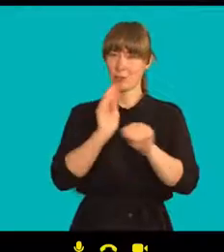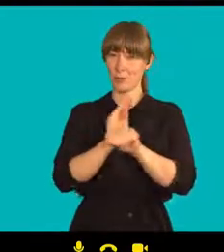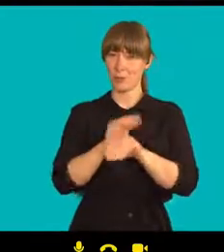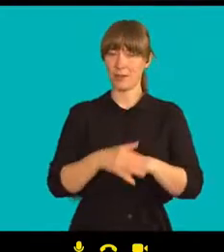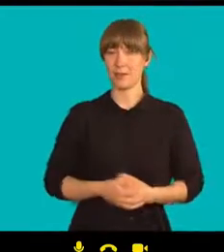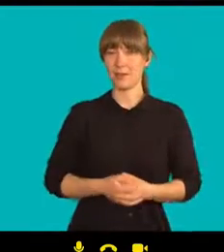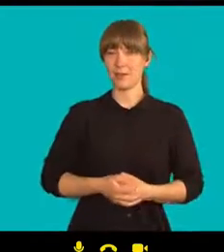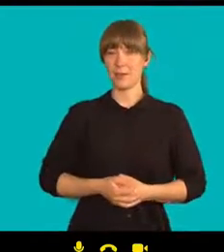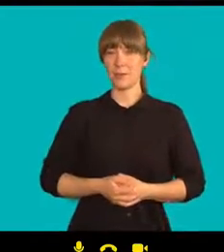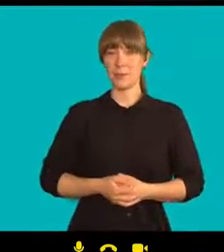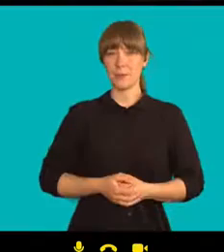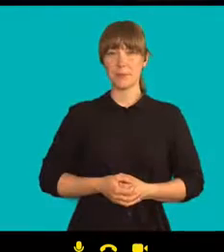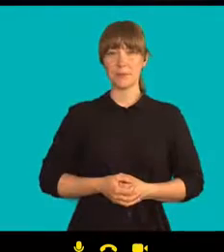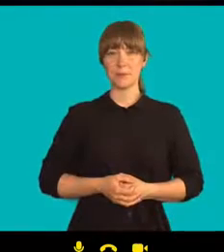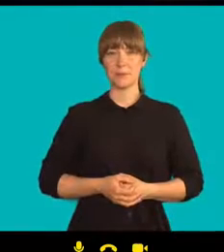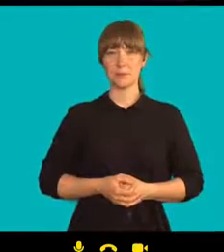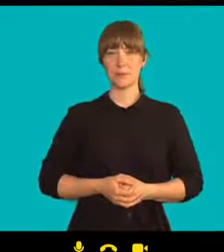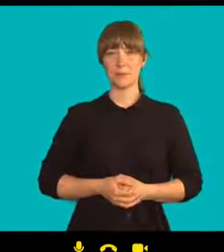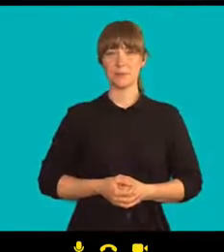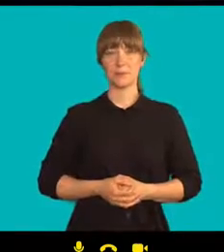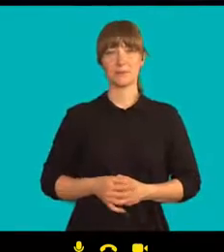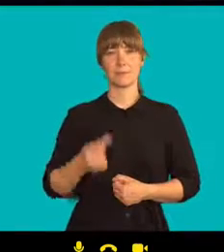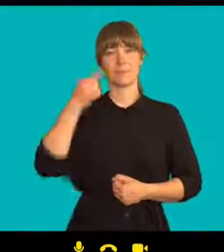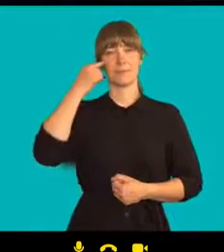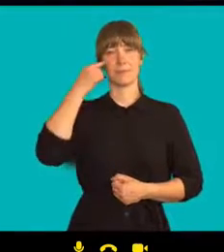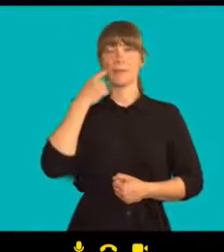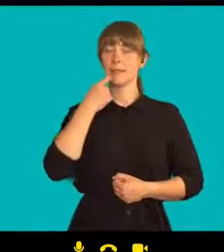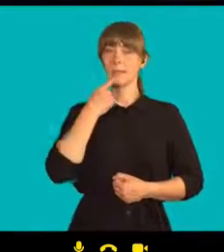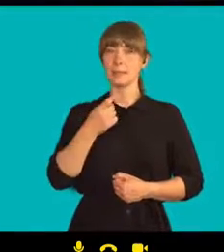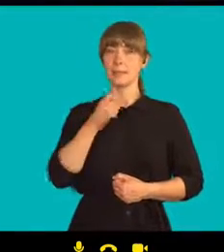Chci říct, že teď, když umělci